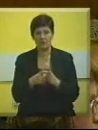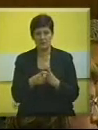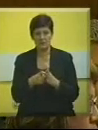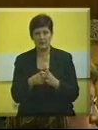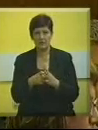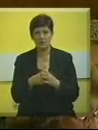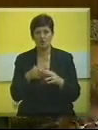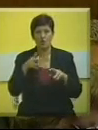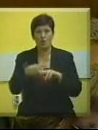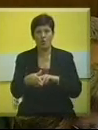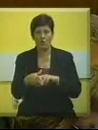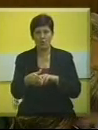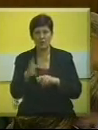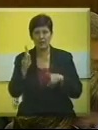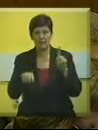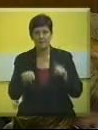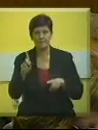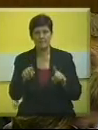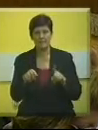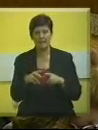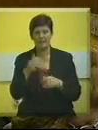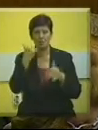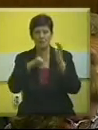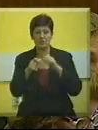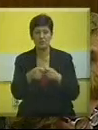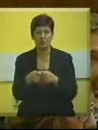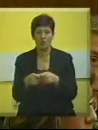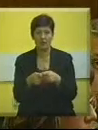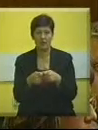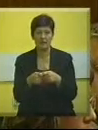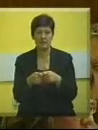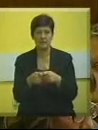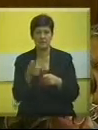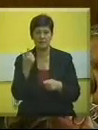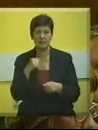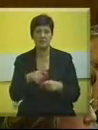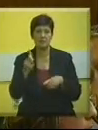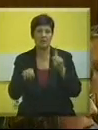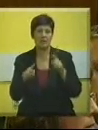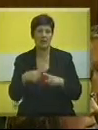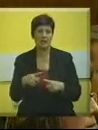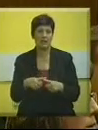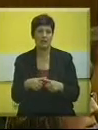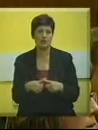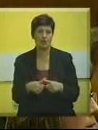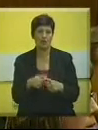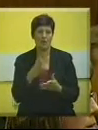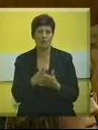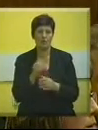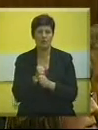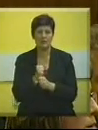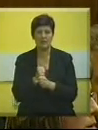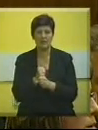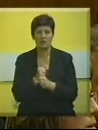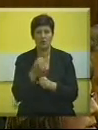ukida neku turističku organizaciju iz nekih određenih razloga bilo da se radi o